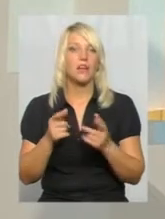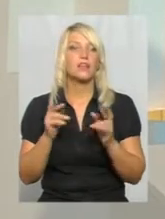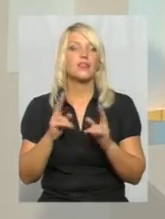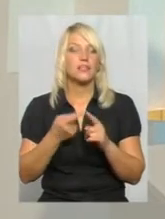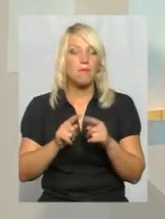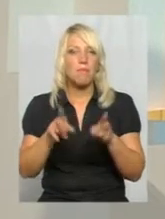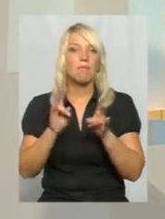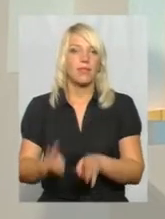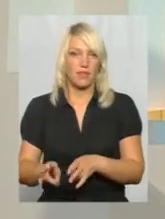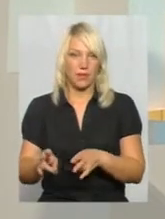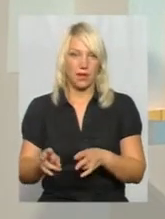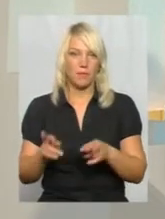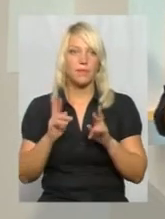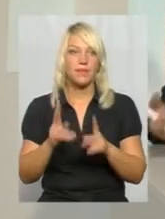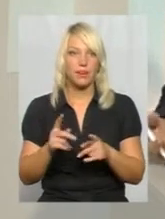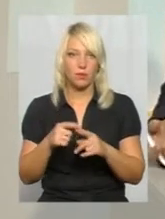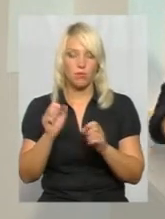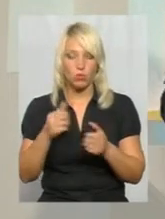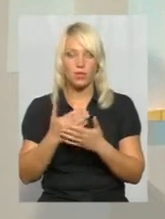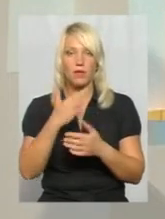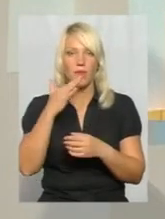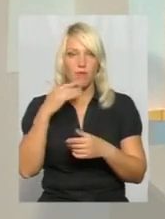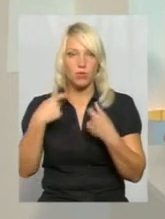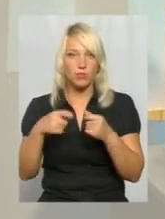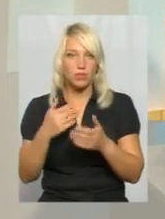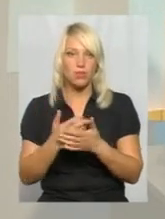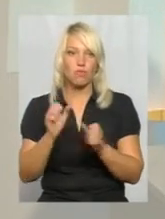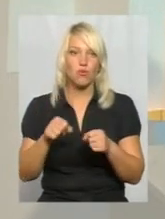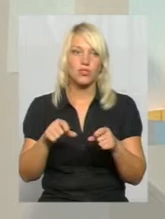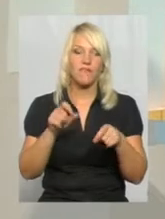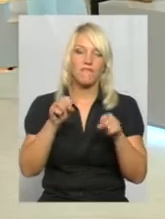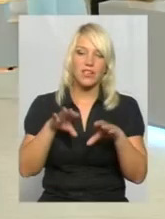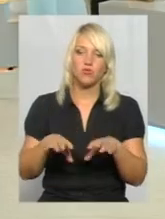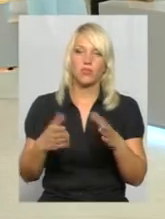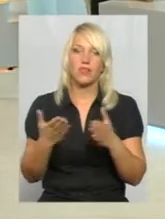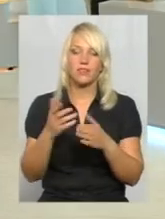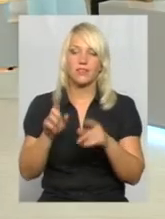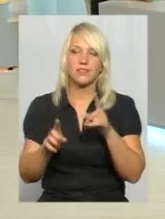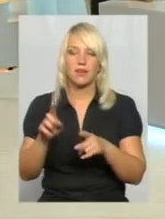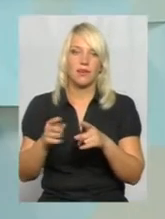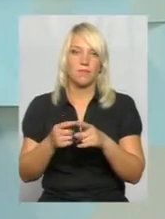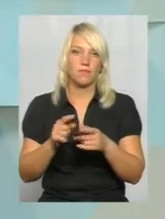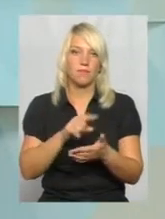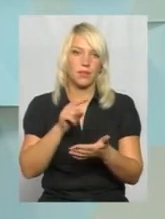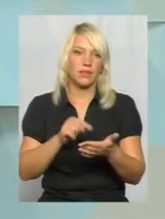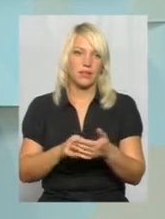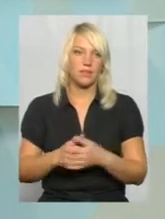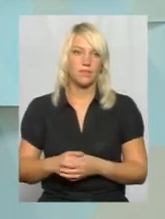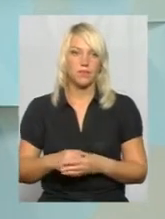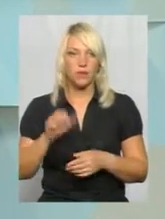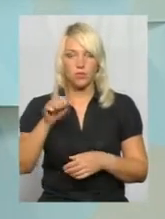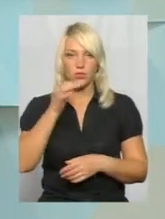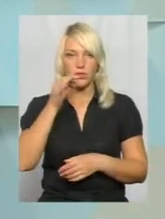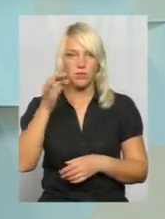багато торгових місць, якимось чином можна вирішувати там, хоча б поодиноко ці питання, ну, бо це реально проблема? Ну, скажемо,